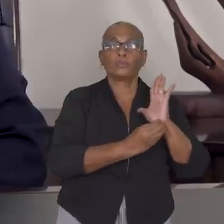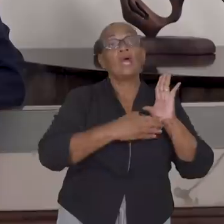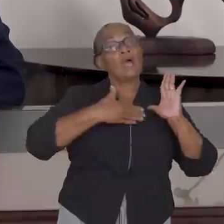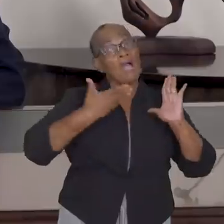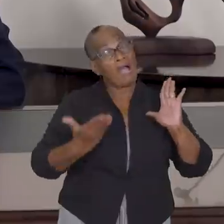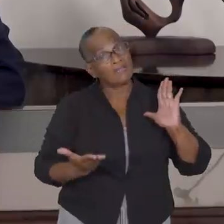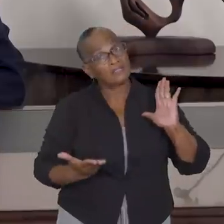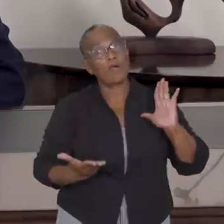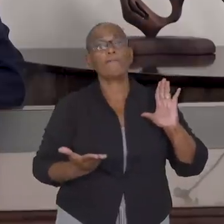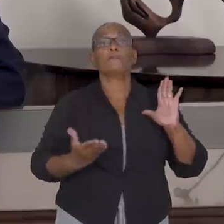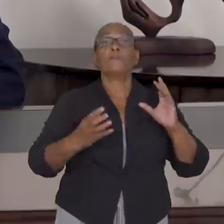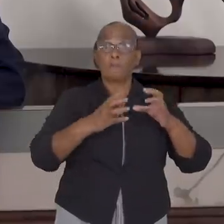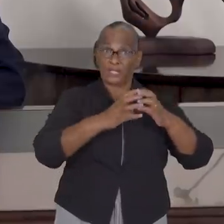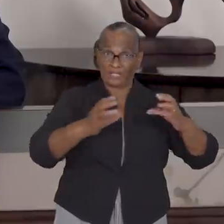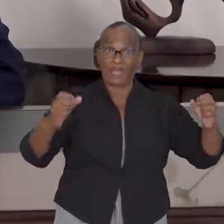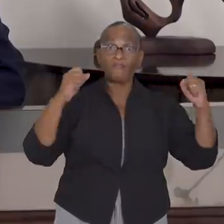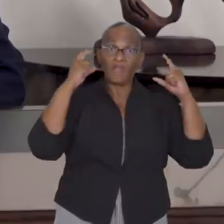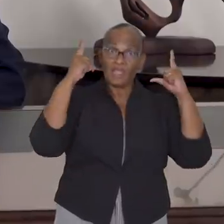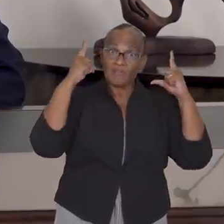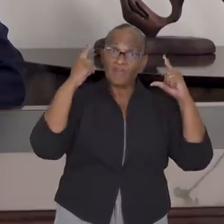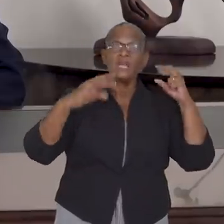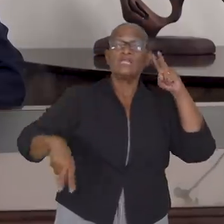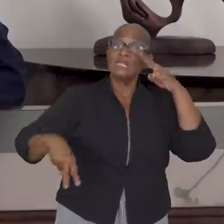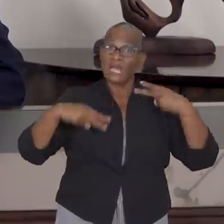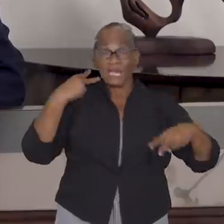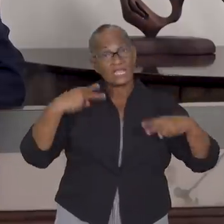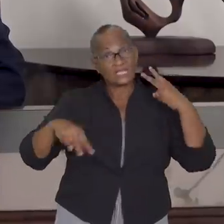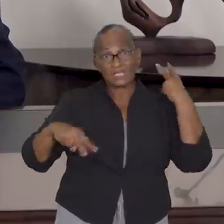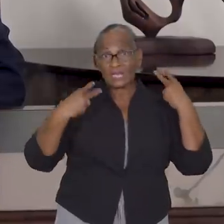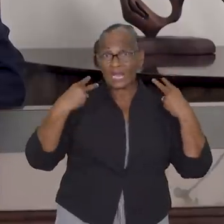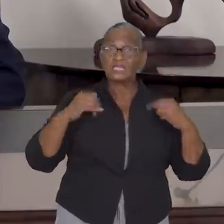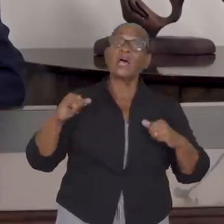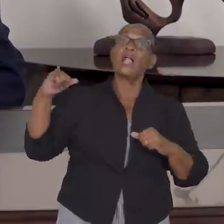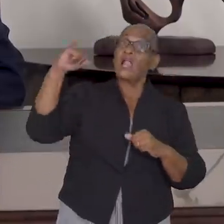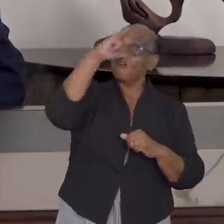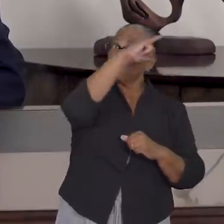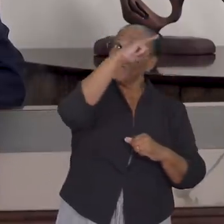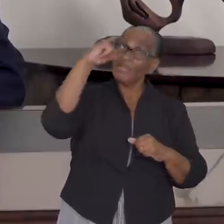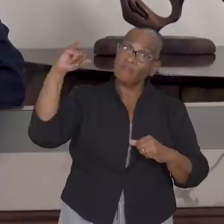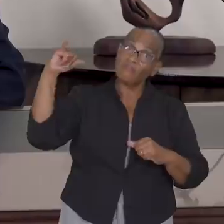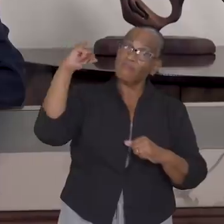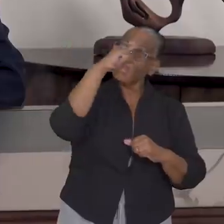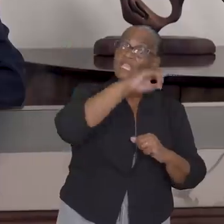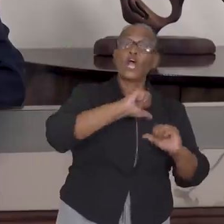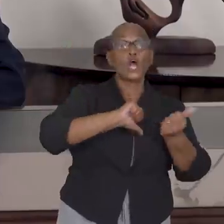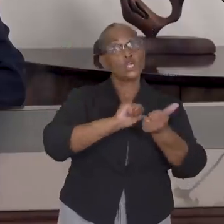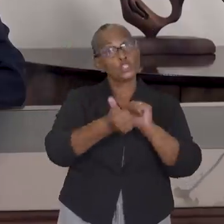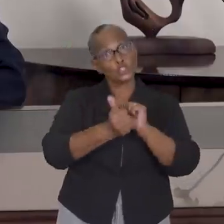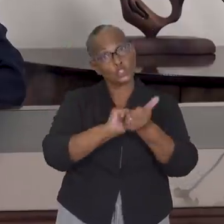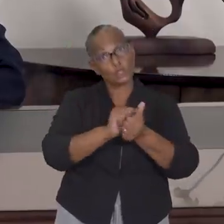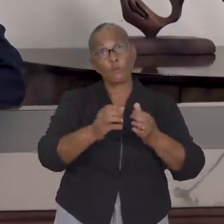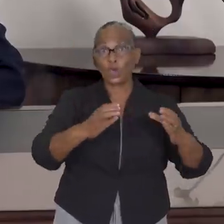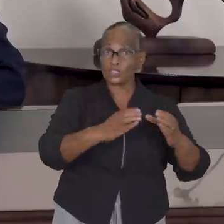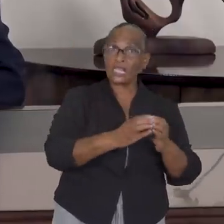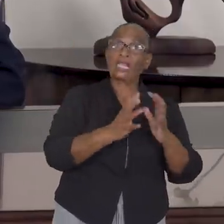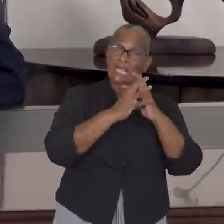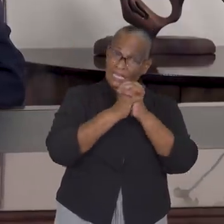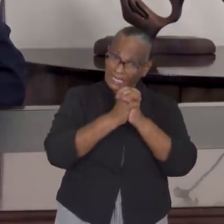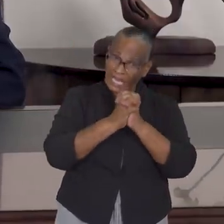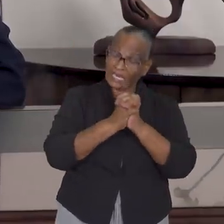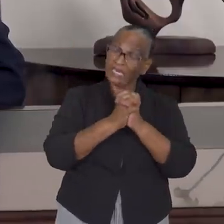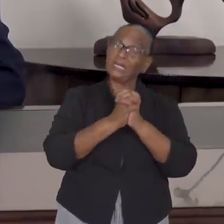Het gaat hierbij dus onder andere om het bedrijfsleven, de horeca, de luchtvaartsector,